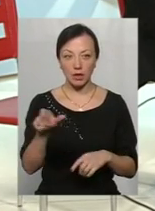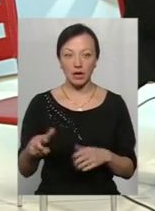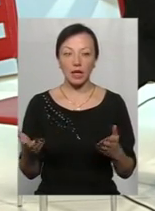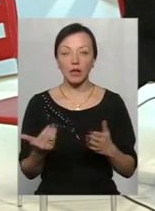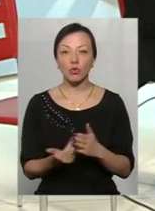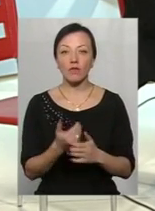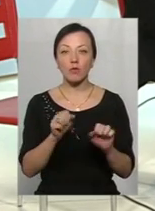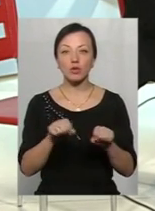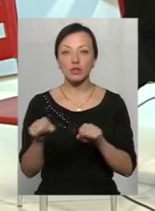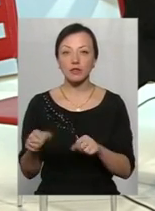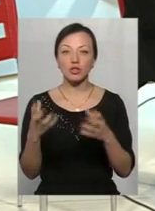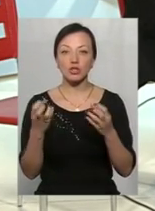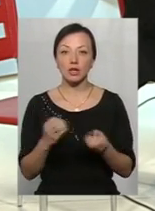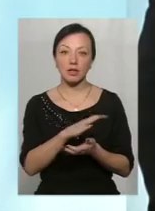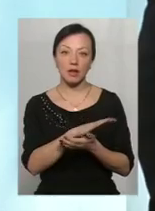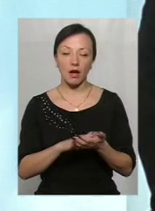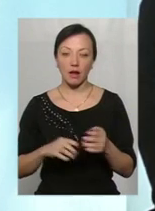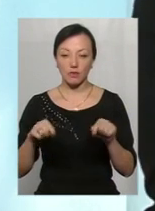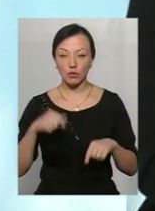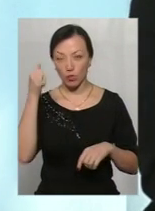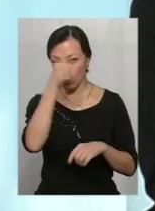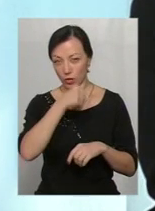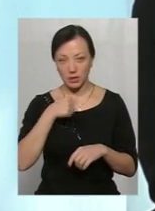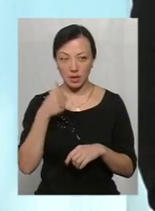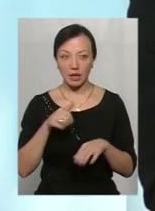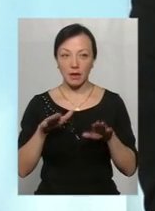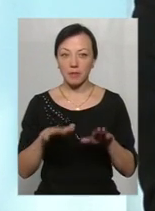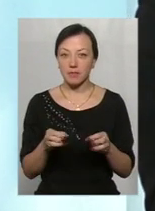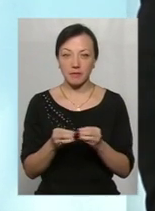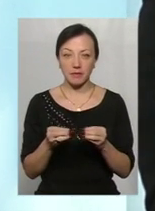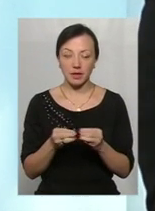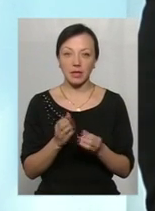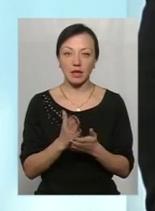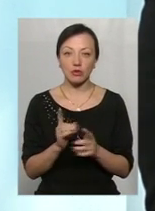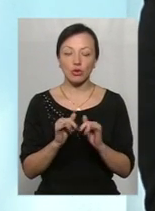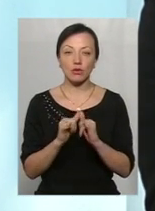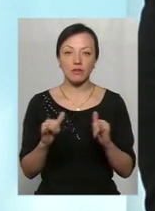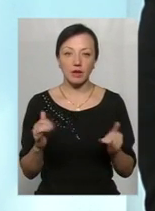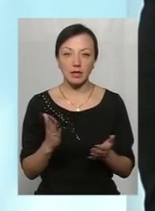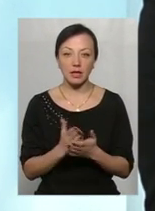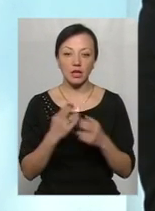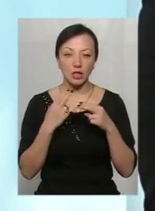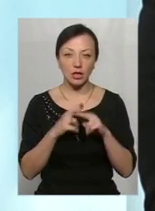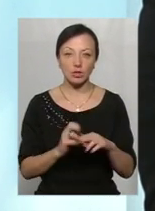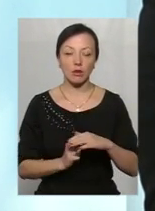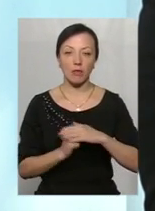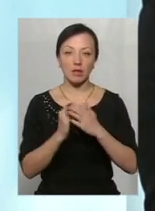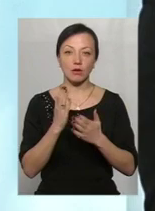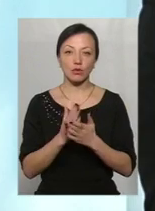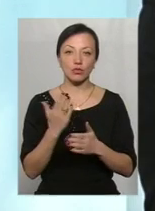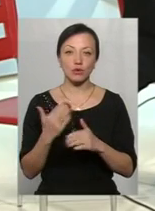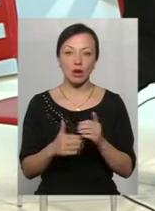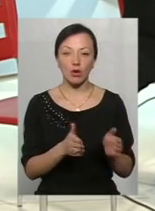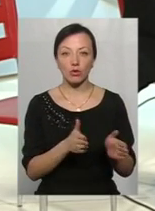які нові можливості, що будуть дані їм у цьому році? Адже на місці стояти вже є що розвивати, вже є технічна база, вже